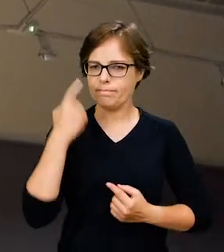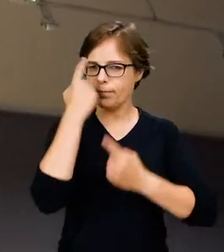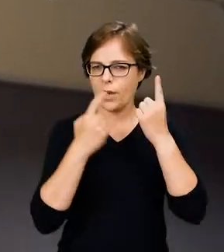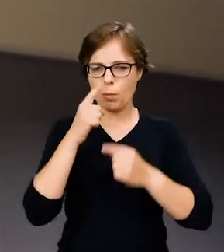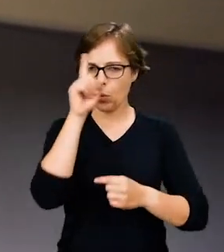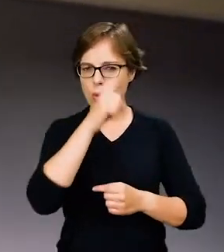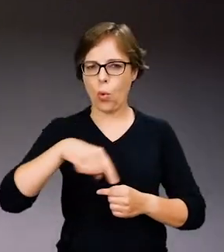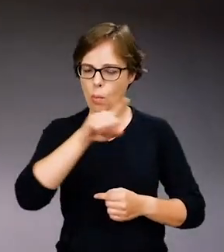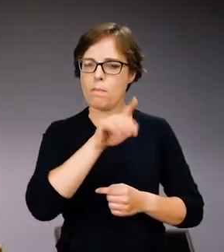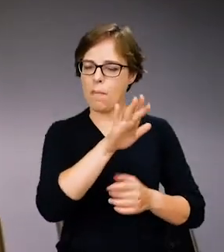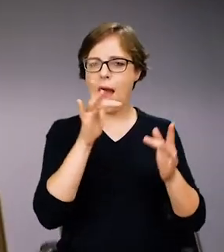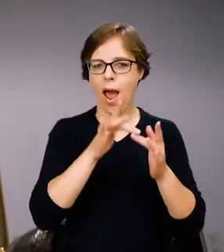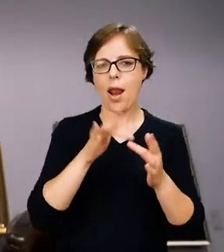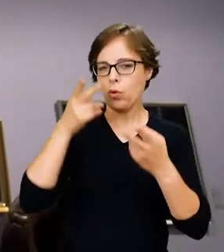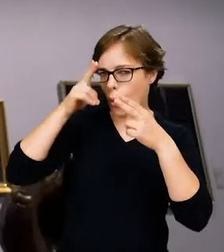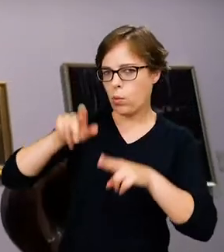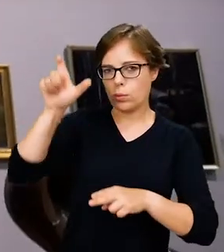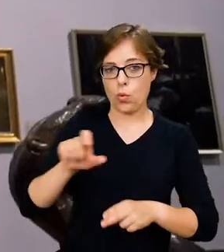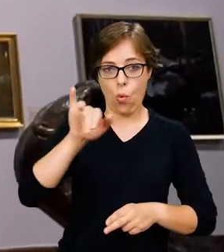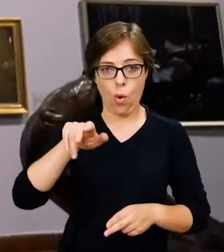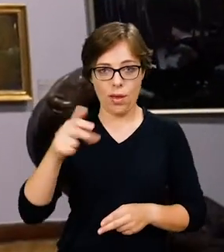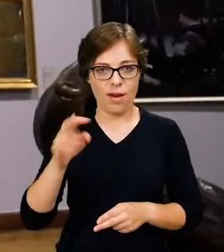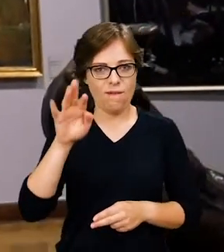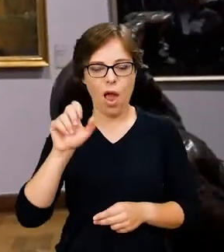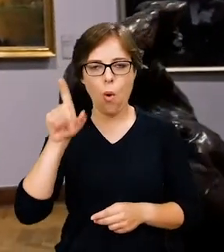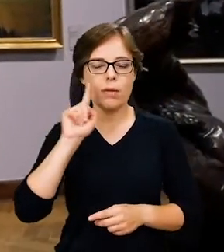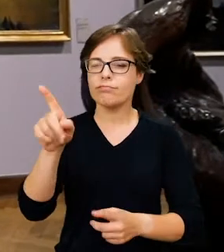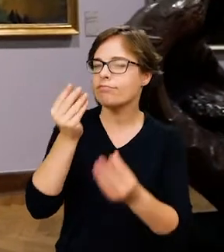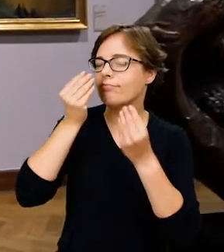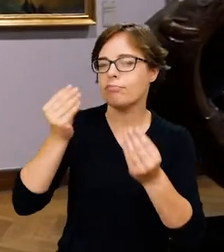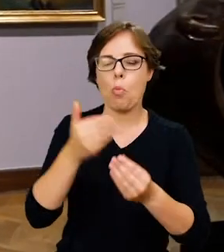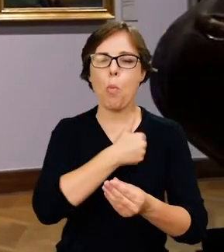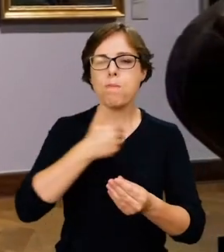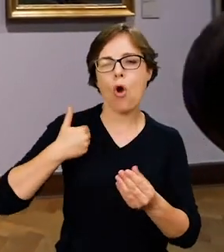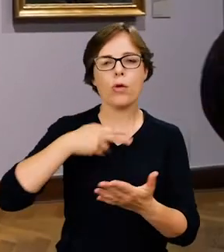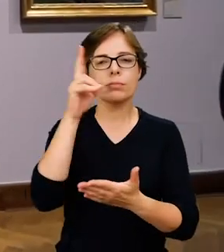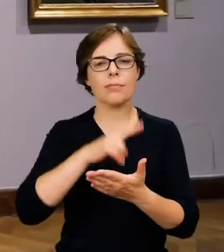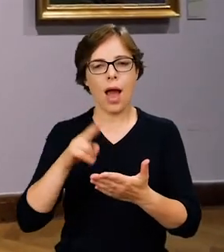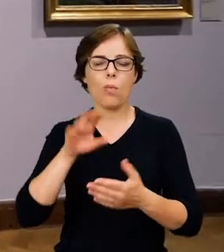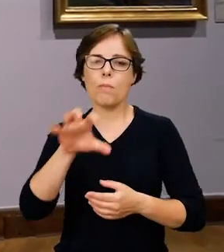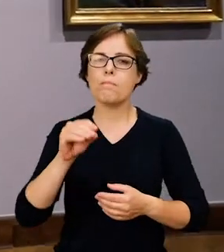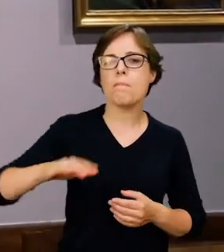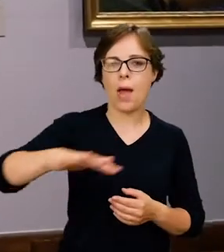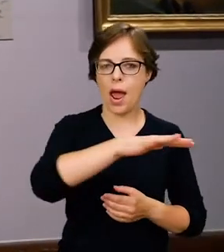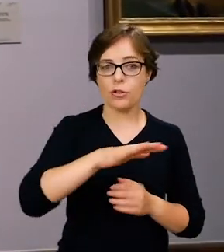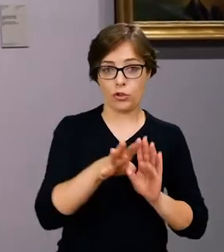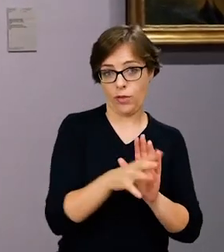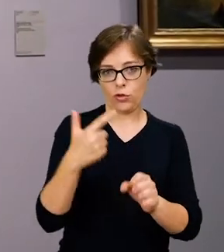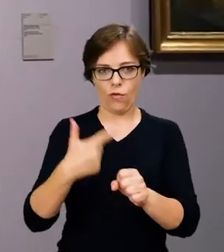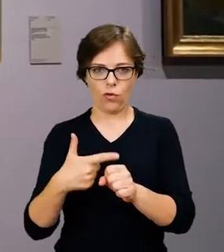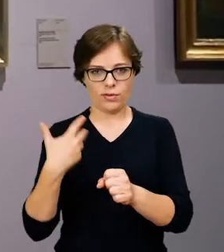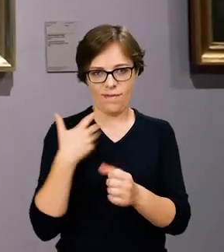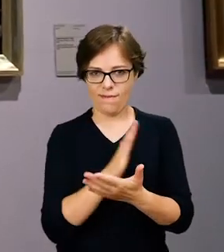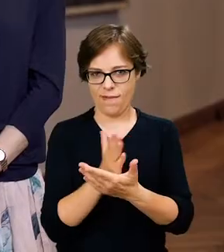Słusznie uważa się Juliana Fałata za jednego z najwybitniejszych pejzażystów polskich przełomu XIX i XX